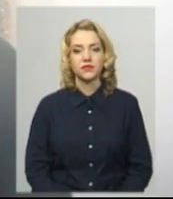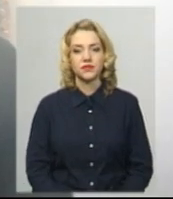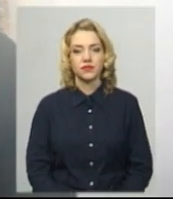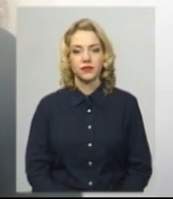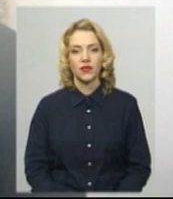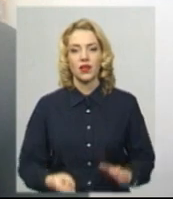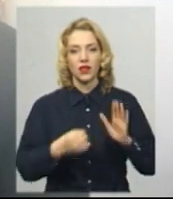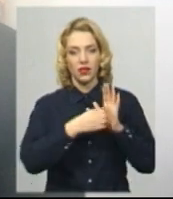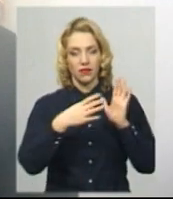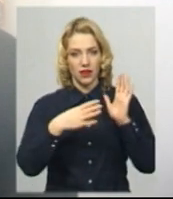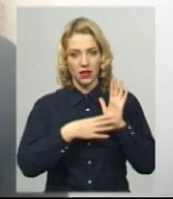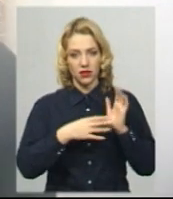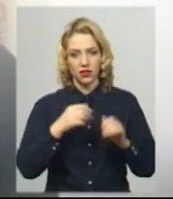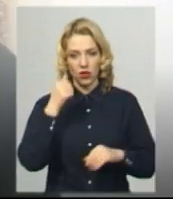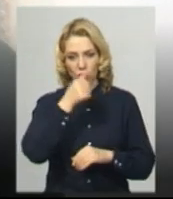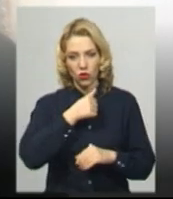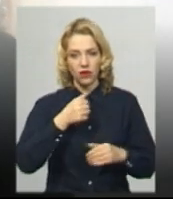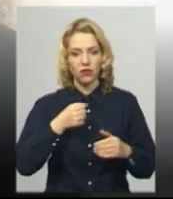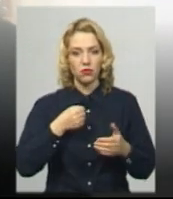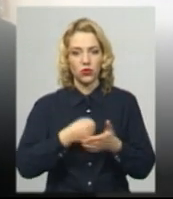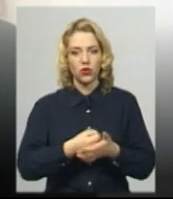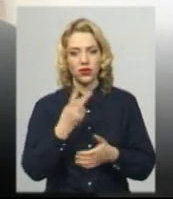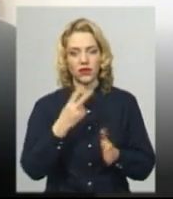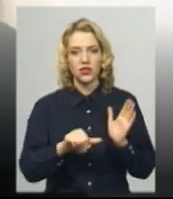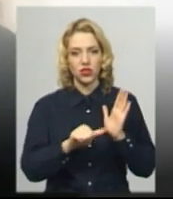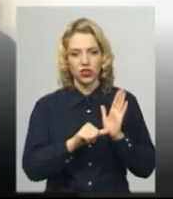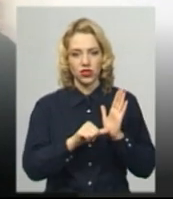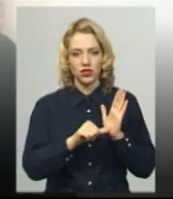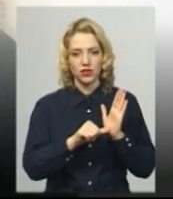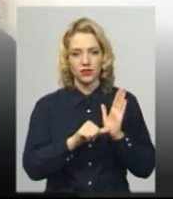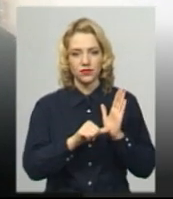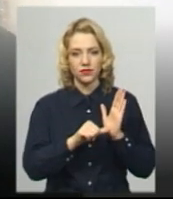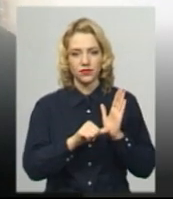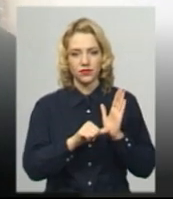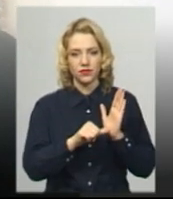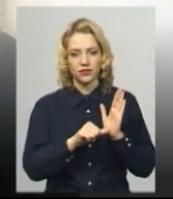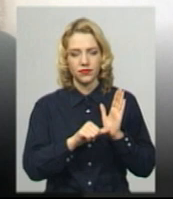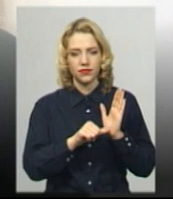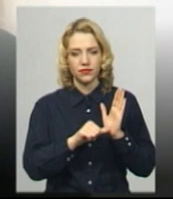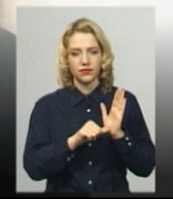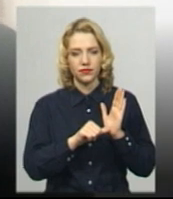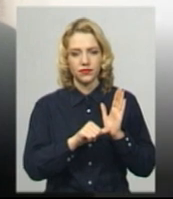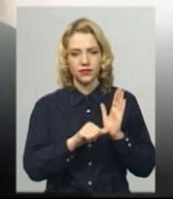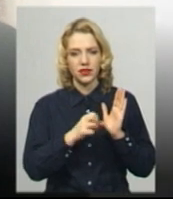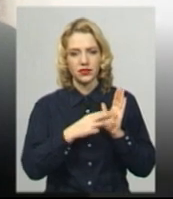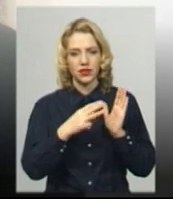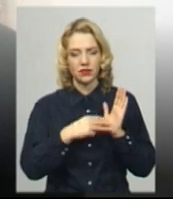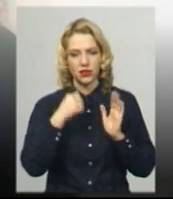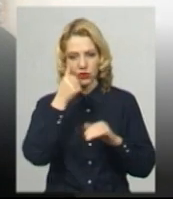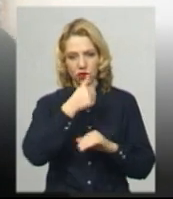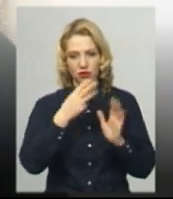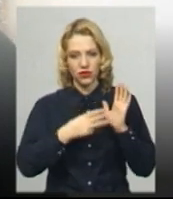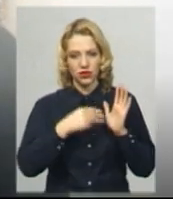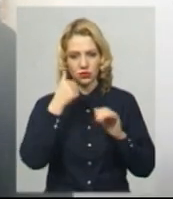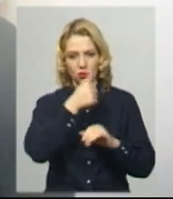З 19 років по 26, ну, даже з 18, скажемо, 8